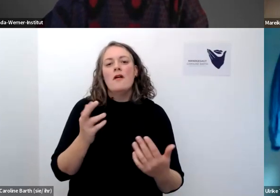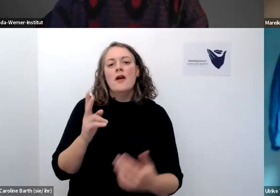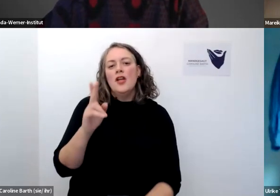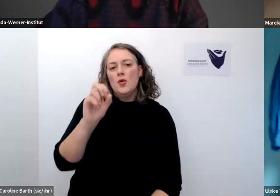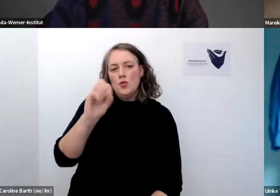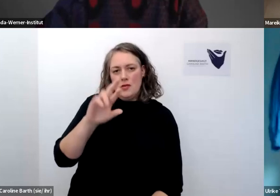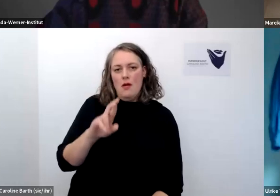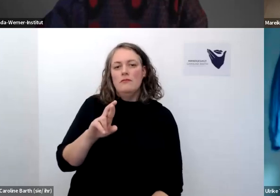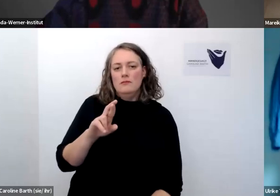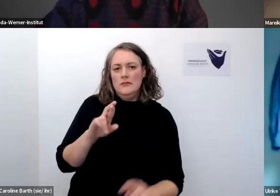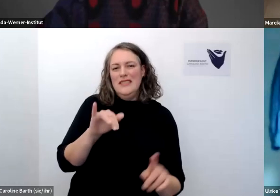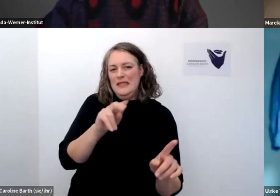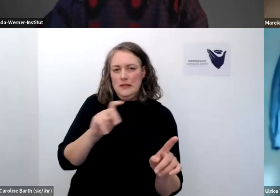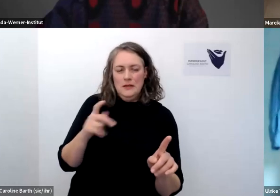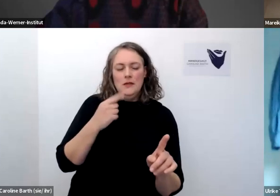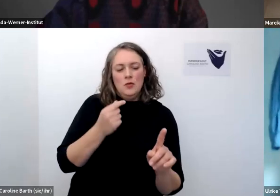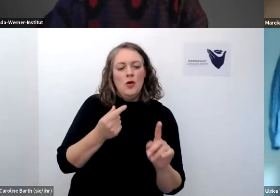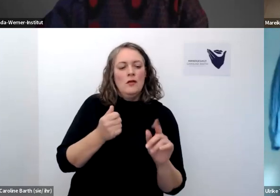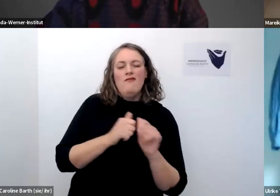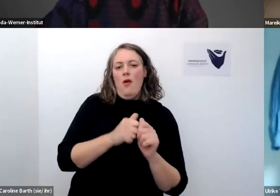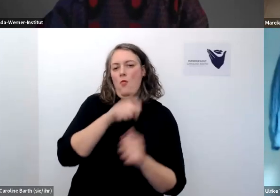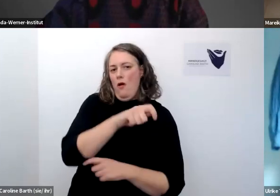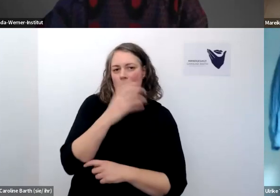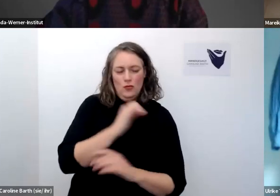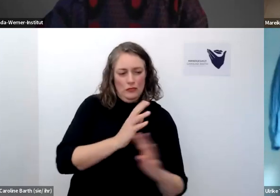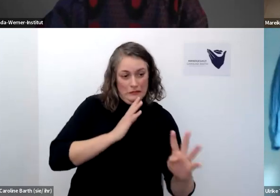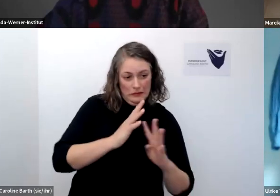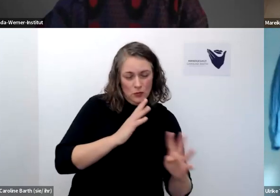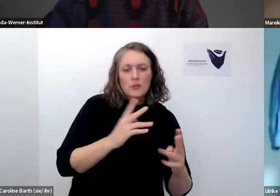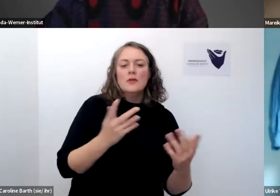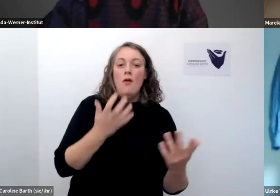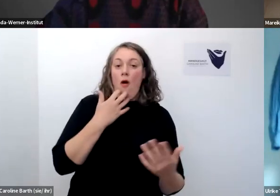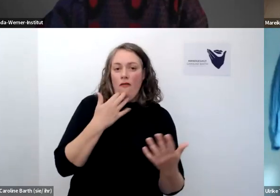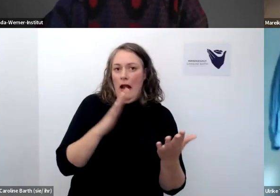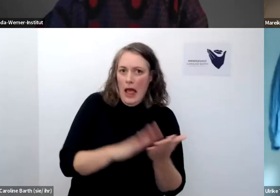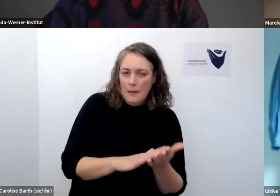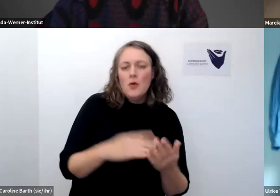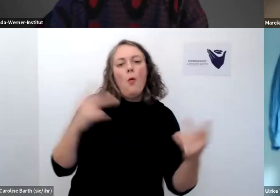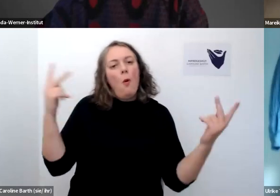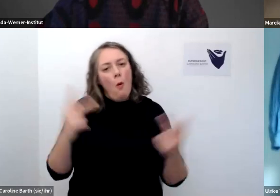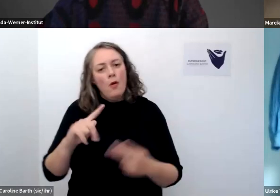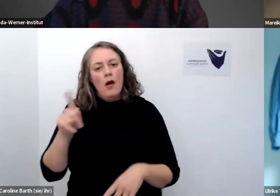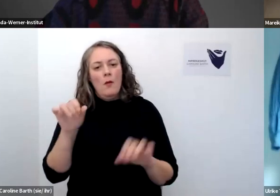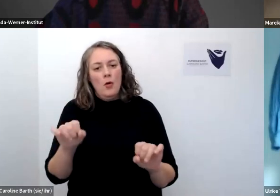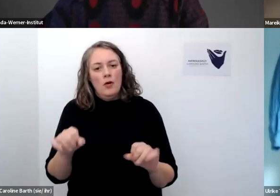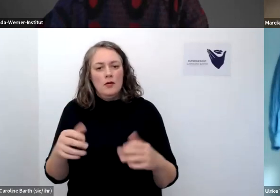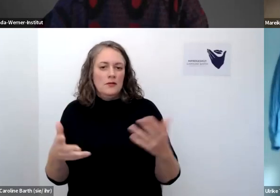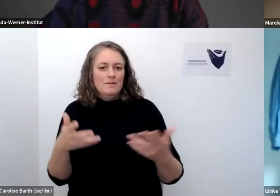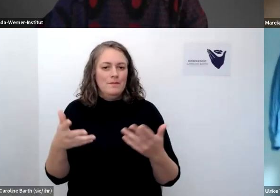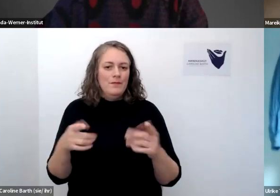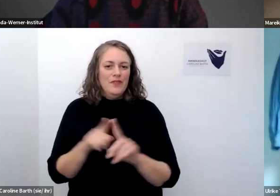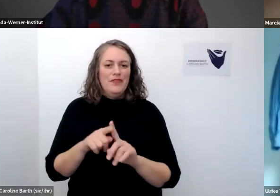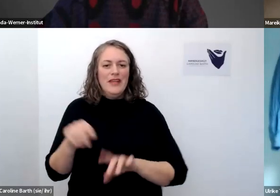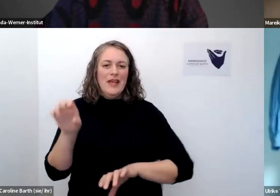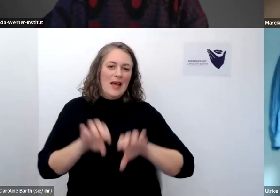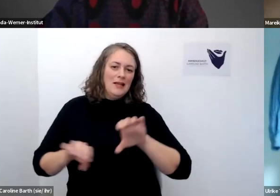in der influenza interviewen kann oder sozusagen so ein bisschen ja ein experiment